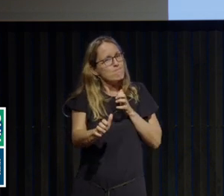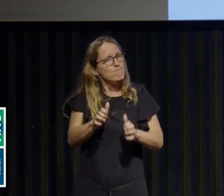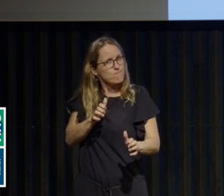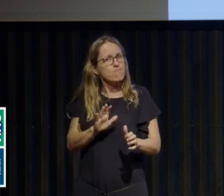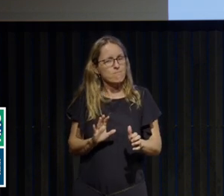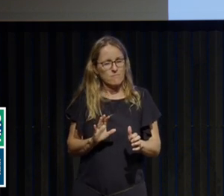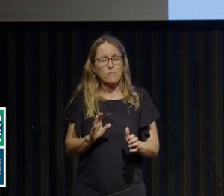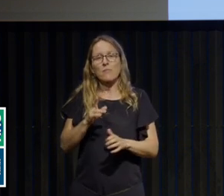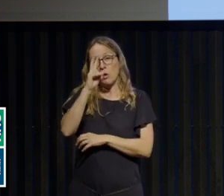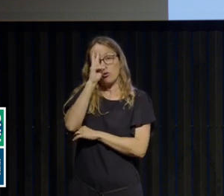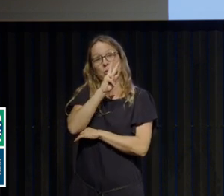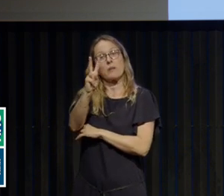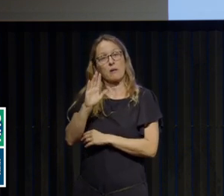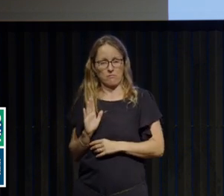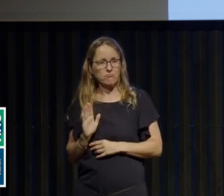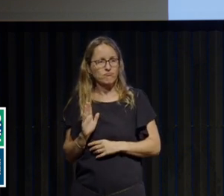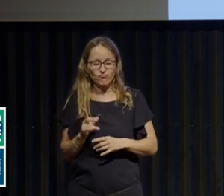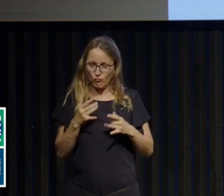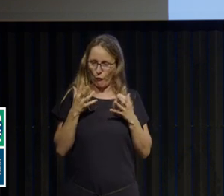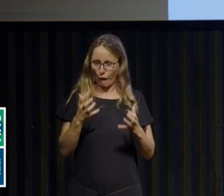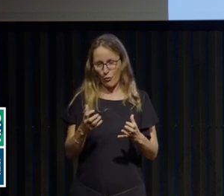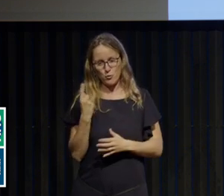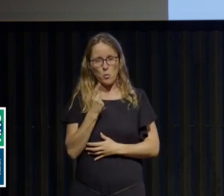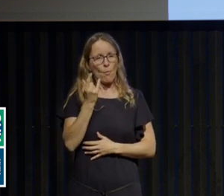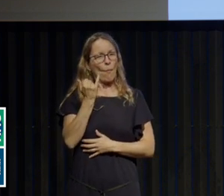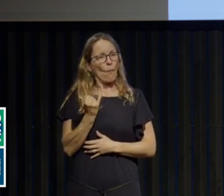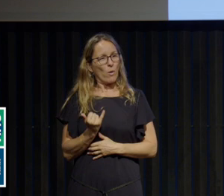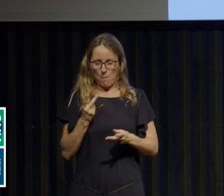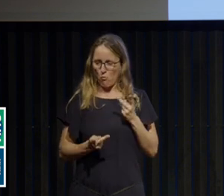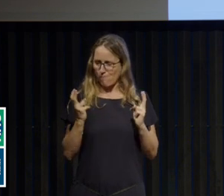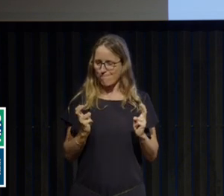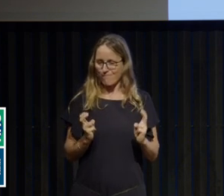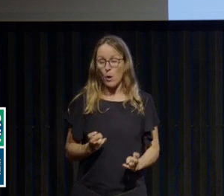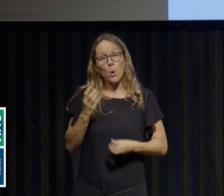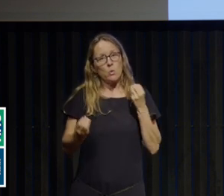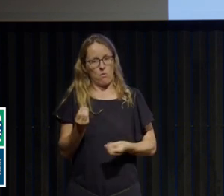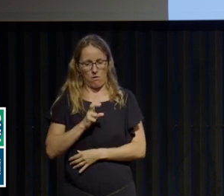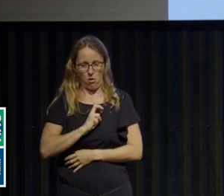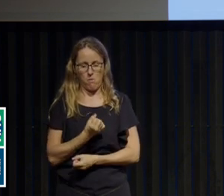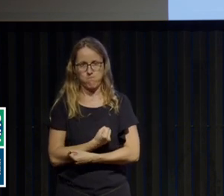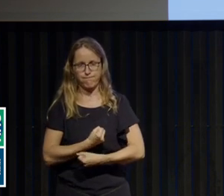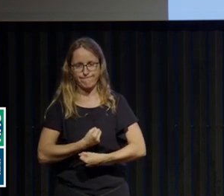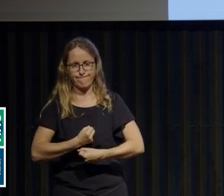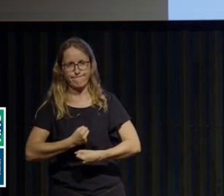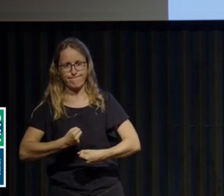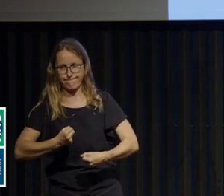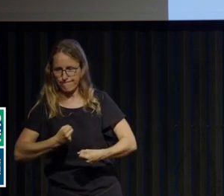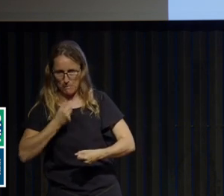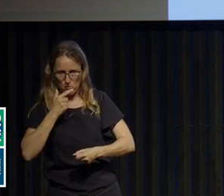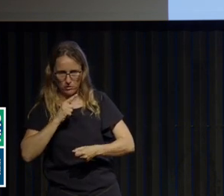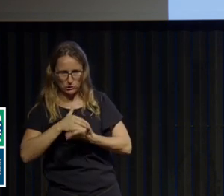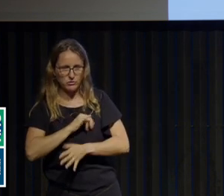est généralement sous-tendue par le désir d'être toujours plus mince ou par la peur de grossir ou de reprendre du poids sans s'arrêter.